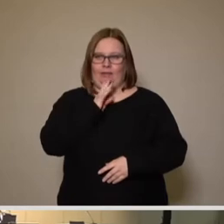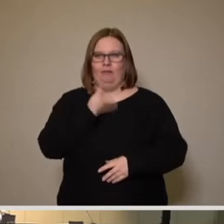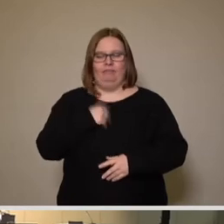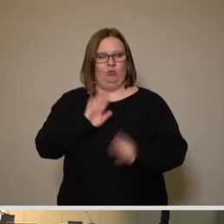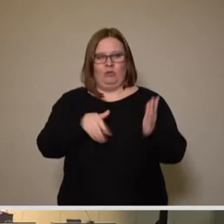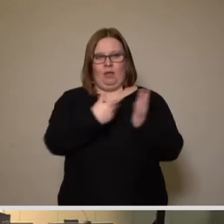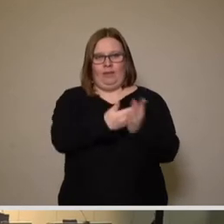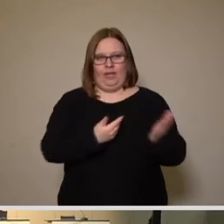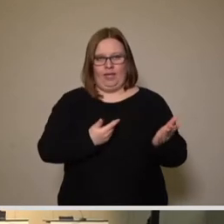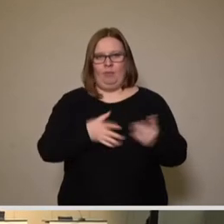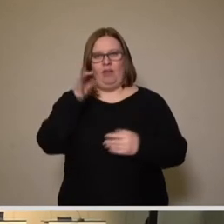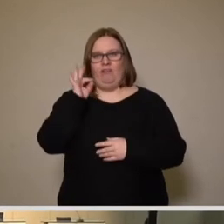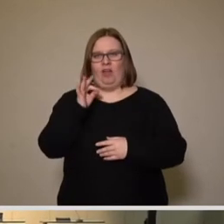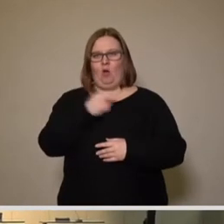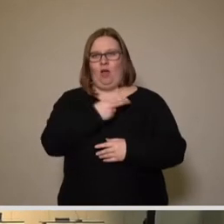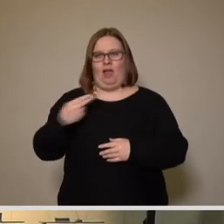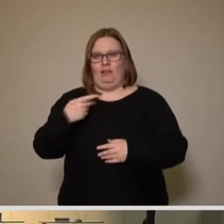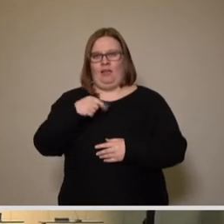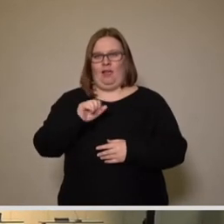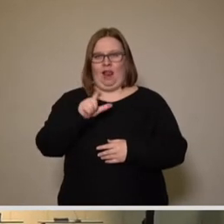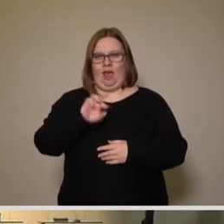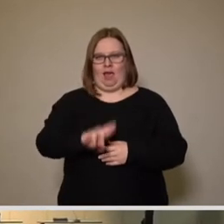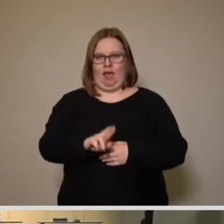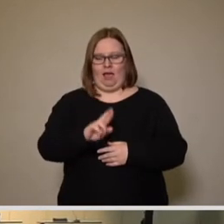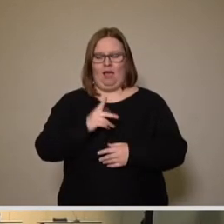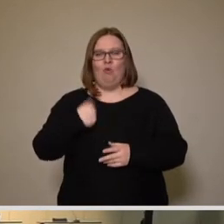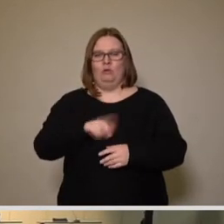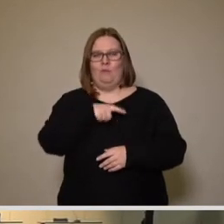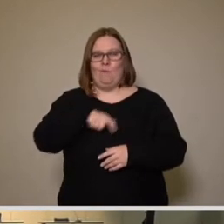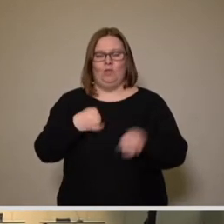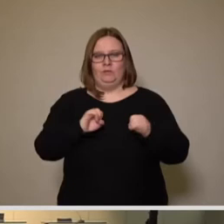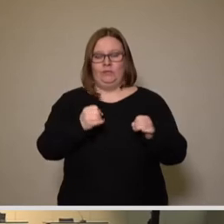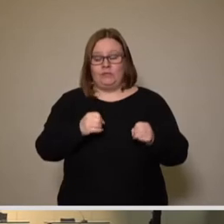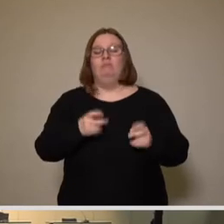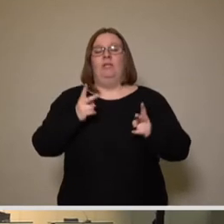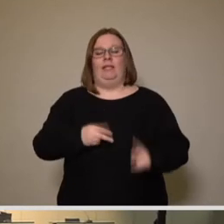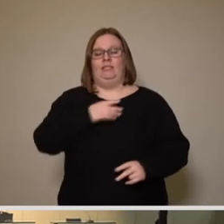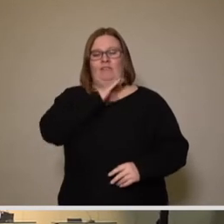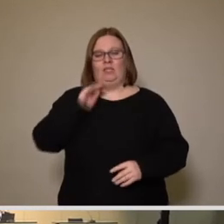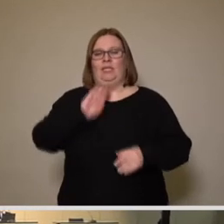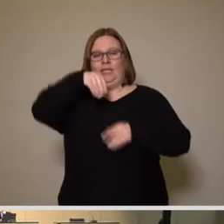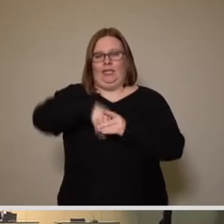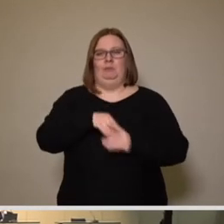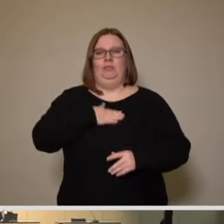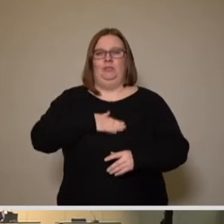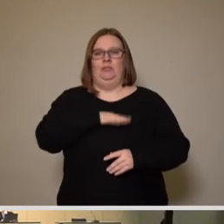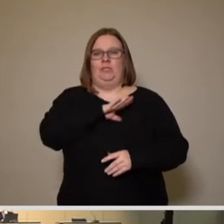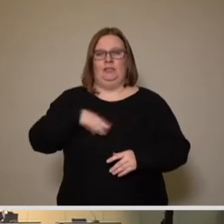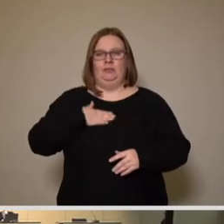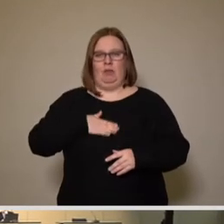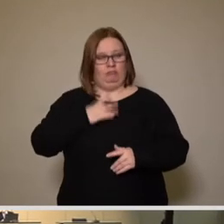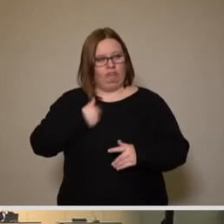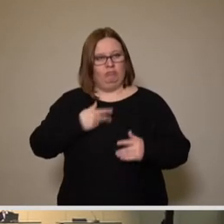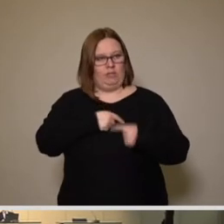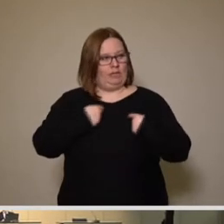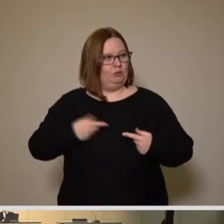an Frau Heidi Geiler von der Bürgerinitiative Endlich Wasser in Sachsenbad, die ich sehr herzlich hier